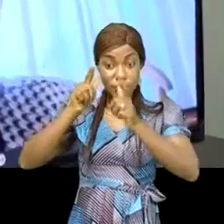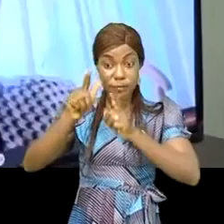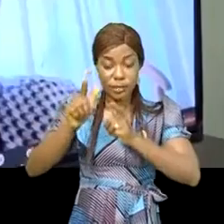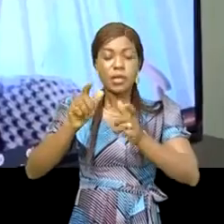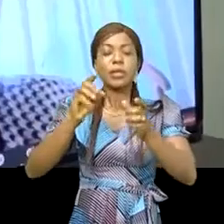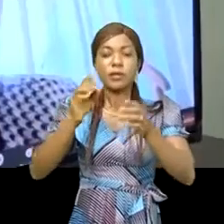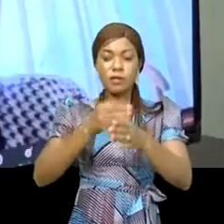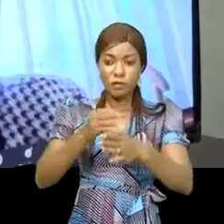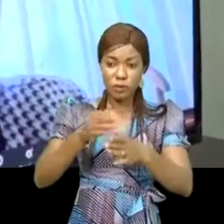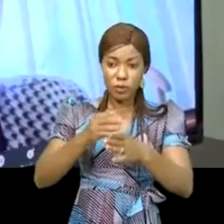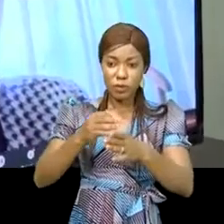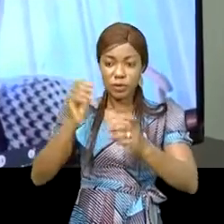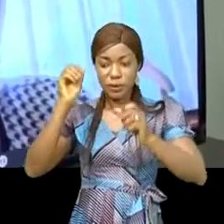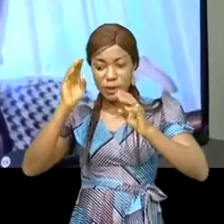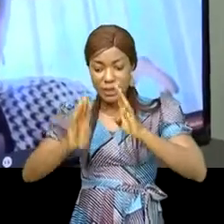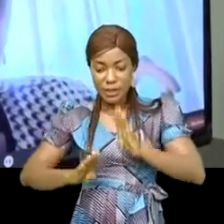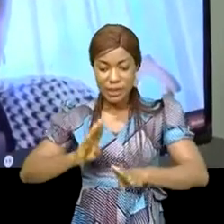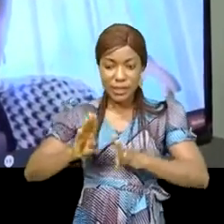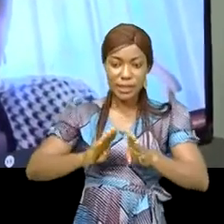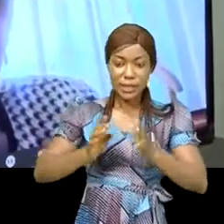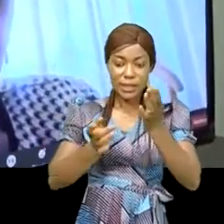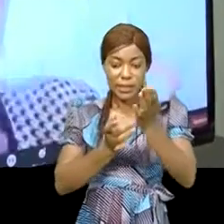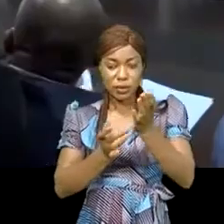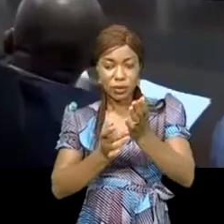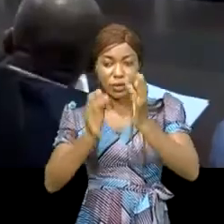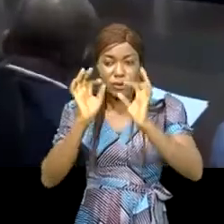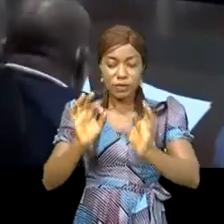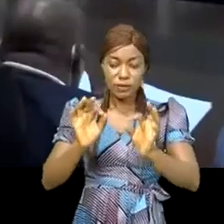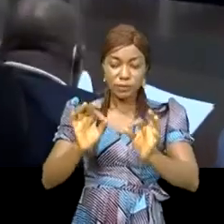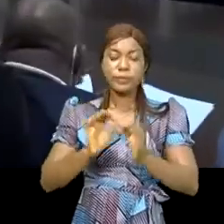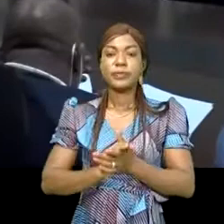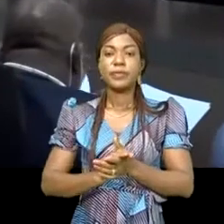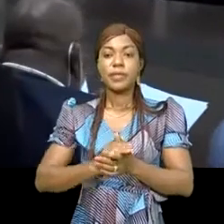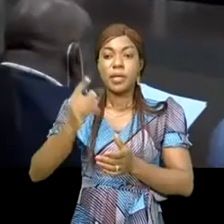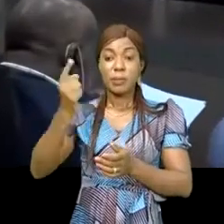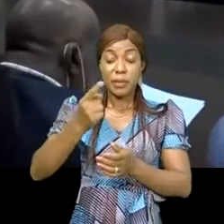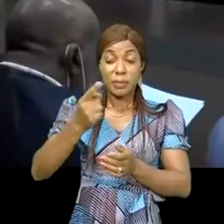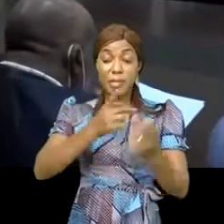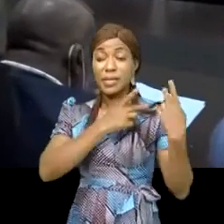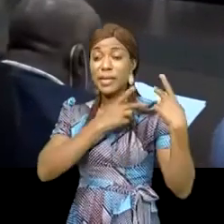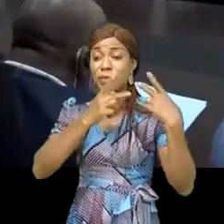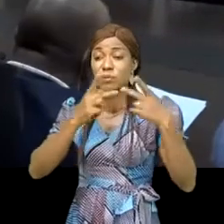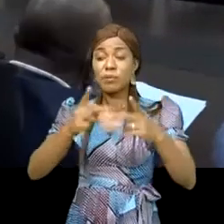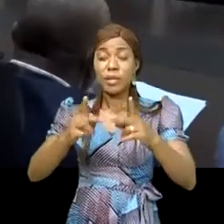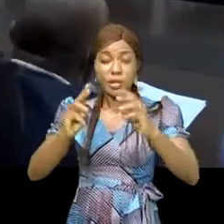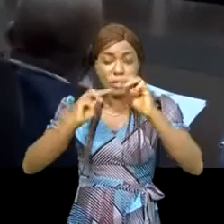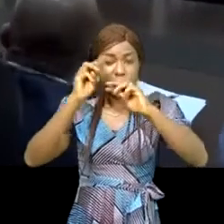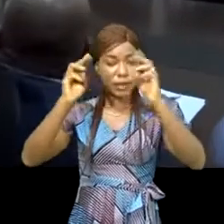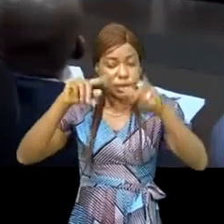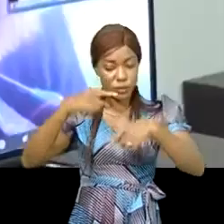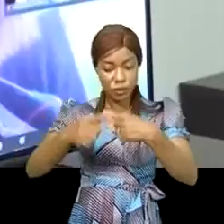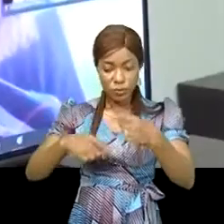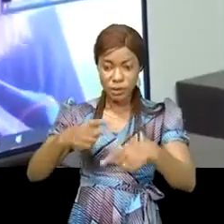'éducation, formation, sciences, technologie et innovation. Une première dans l'histoire de ces ministères qui a acquis son